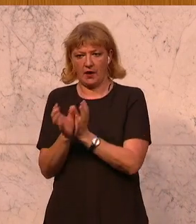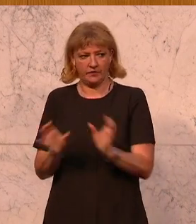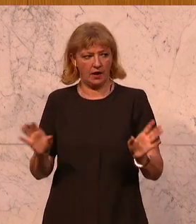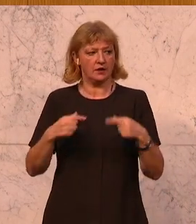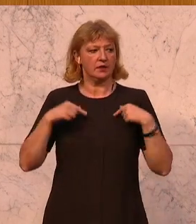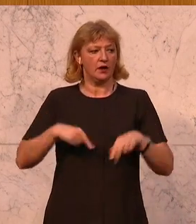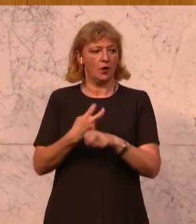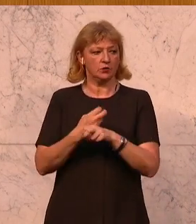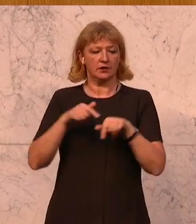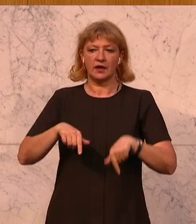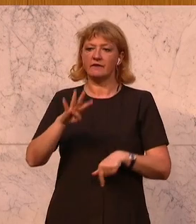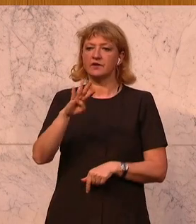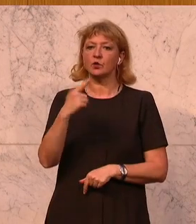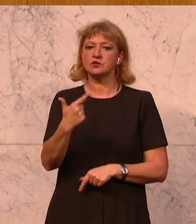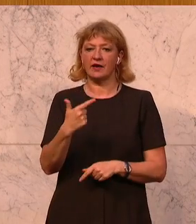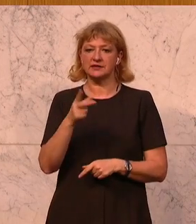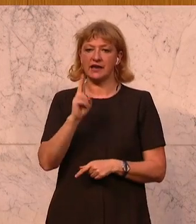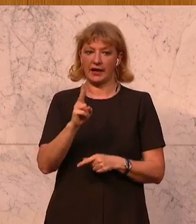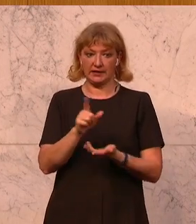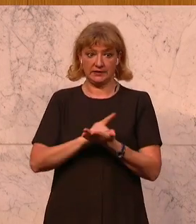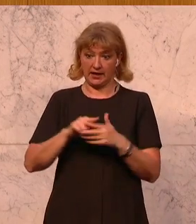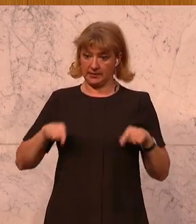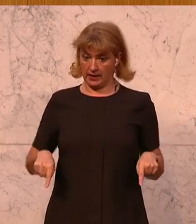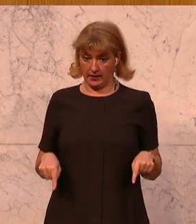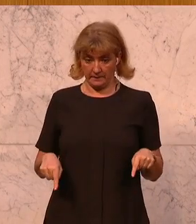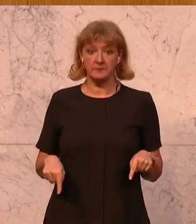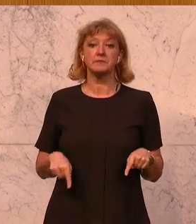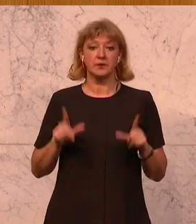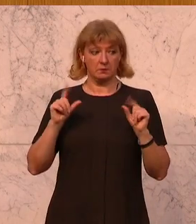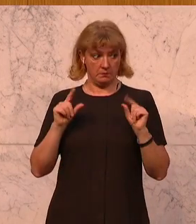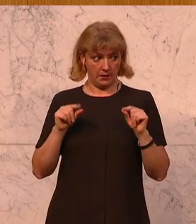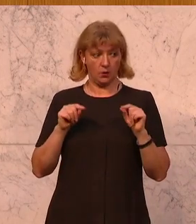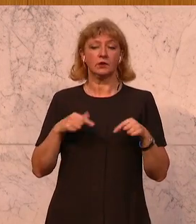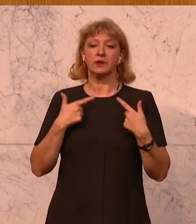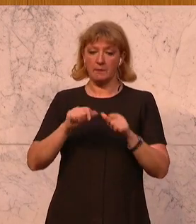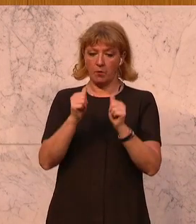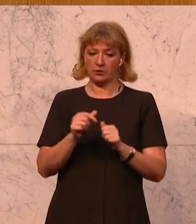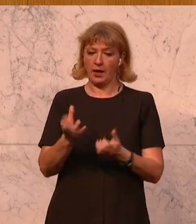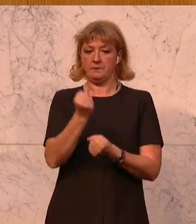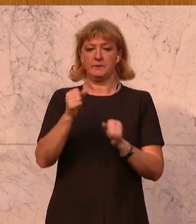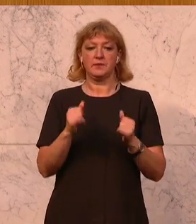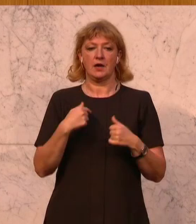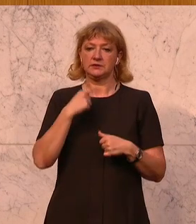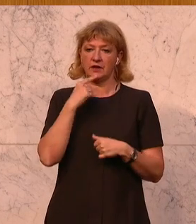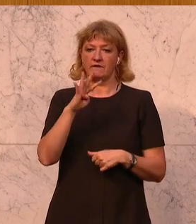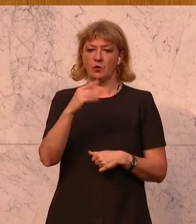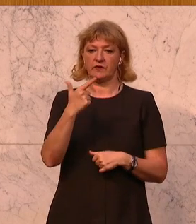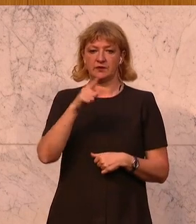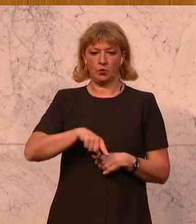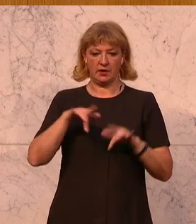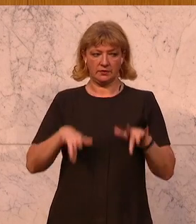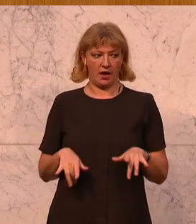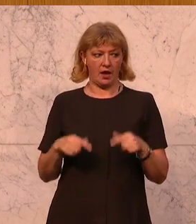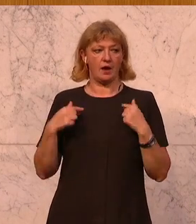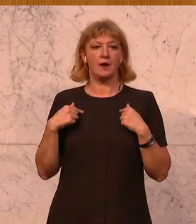haben eine 24-monatige Karenzzeit, wo wir eben das Modell aufgegriffen haben und gesagt haben, wir haben 24 Monate, wir